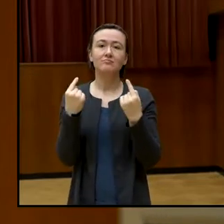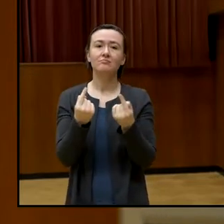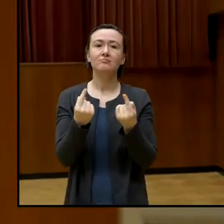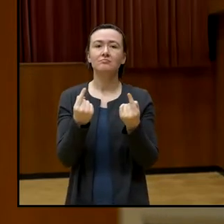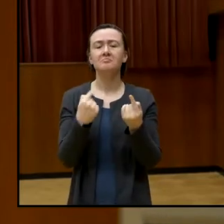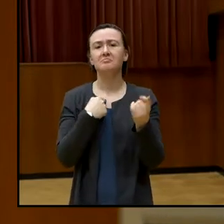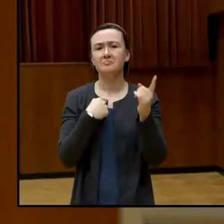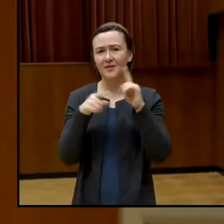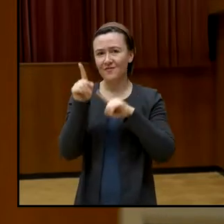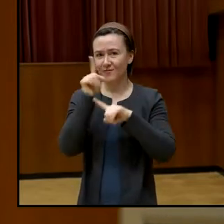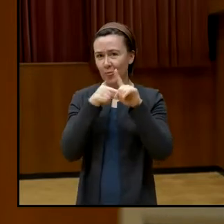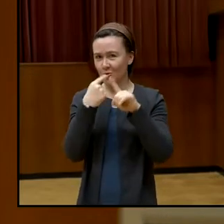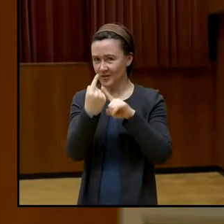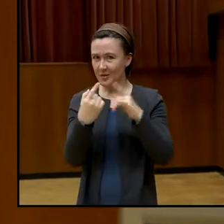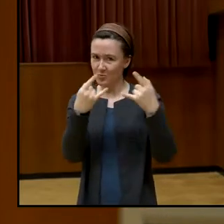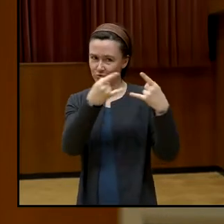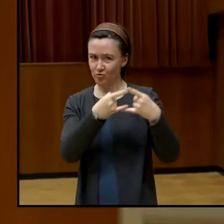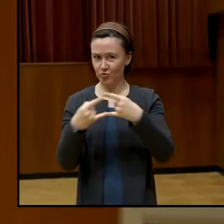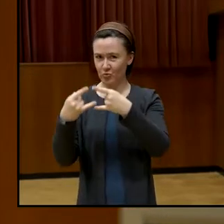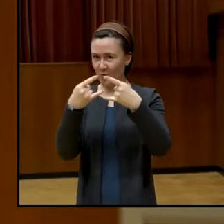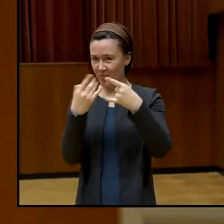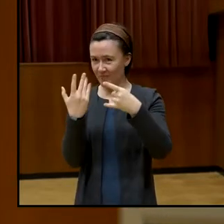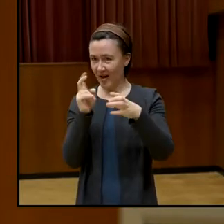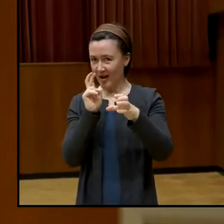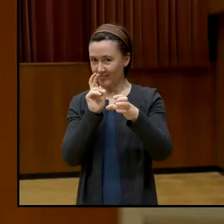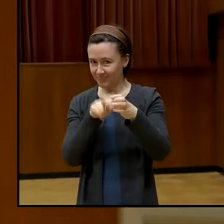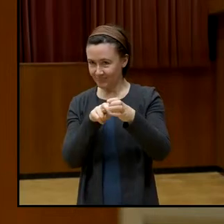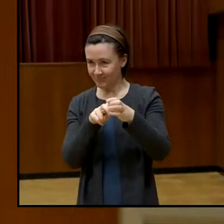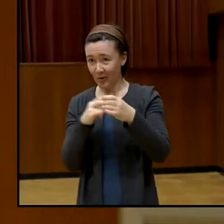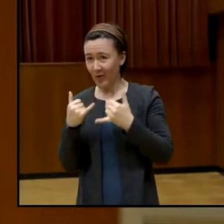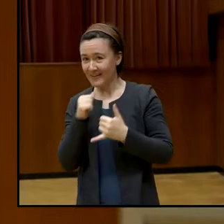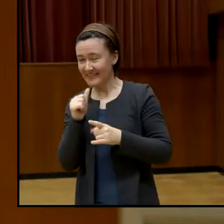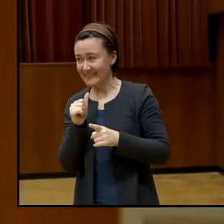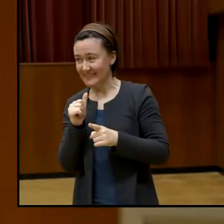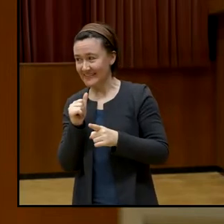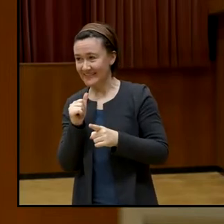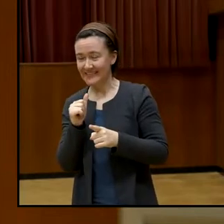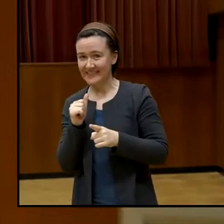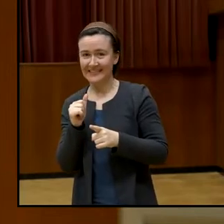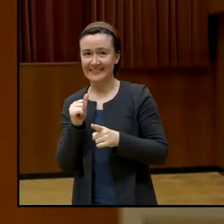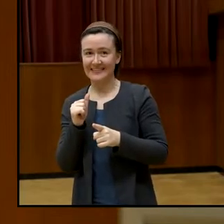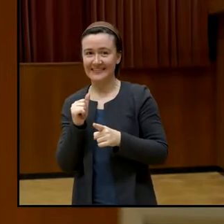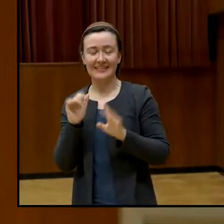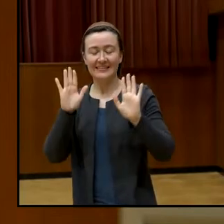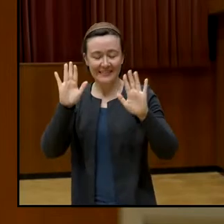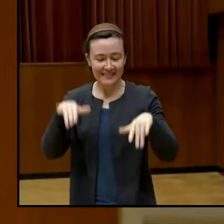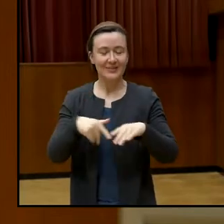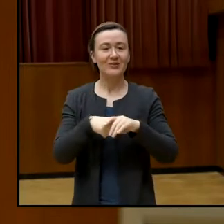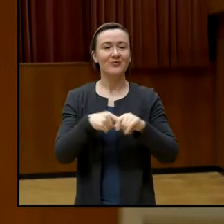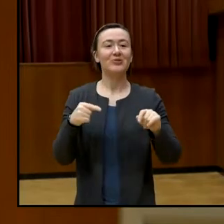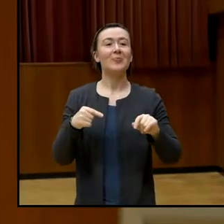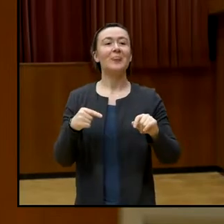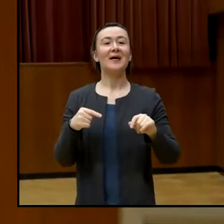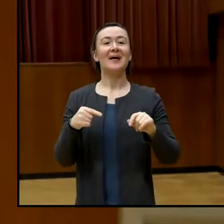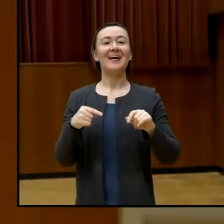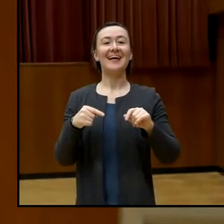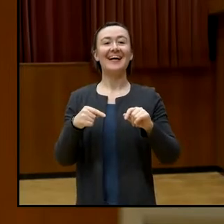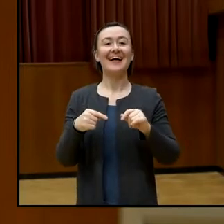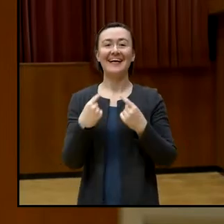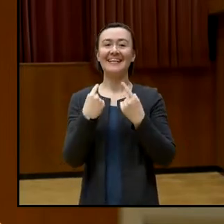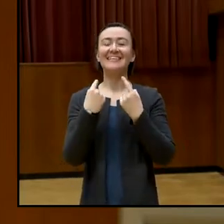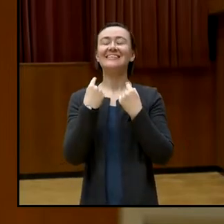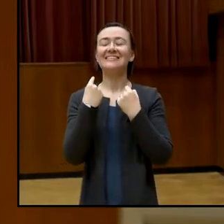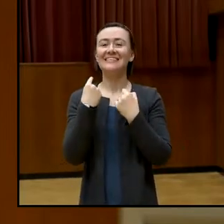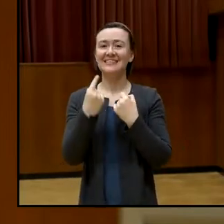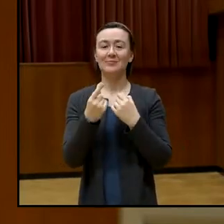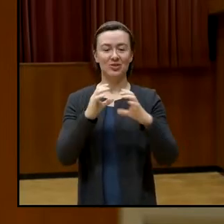ich nehme mal an, über Zoom angemeldet. Diesmal nicht. Wurscht. Nein. Haben auf